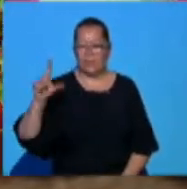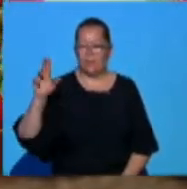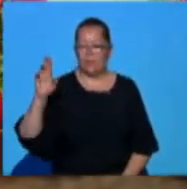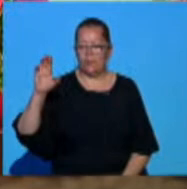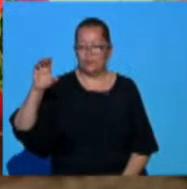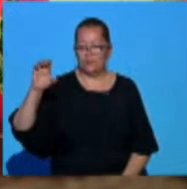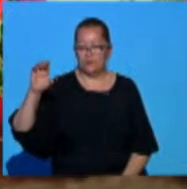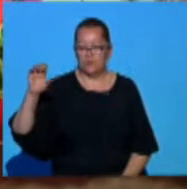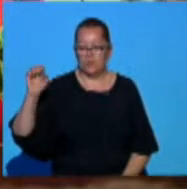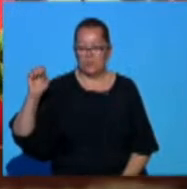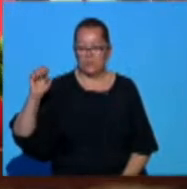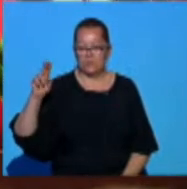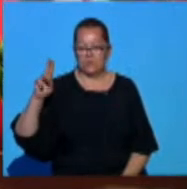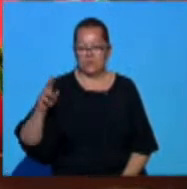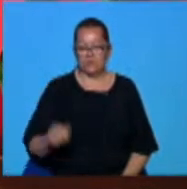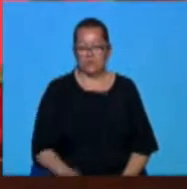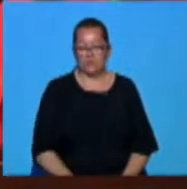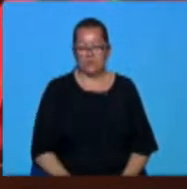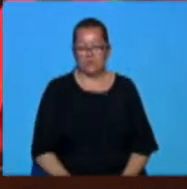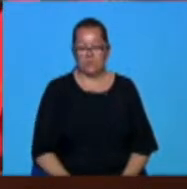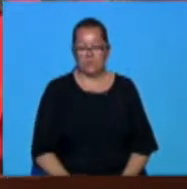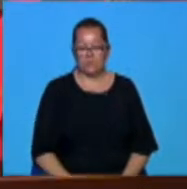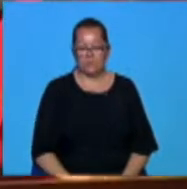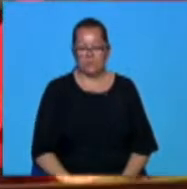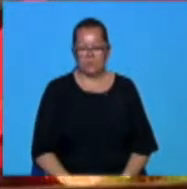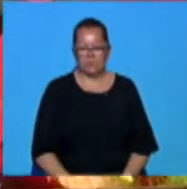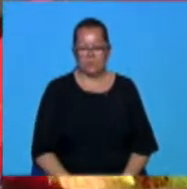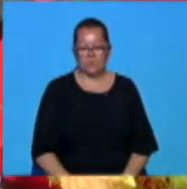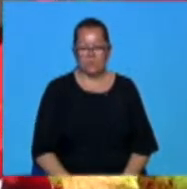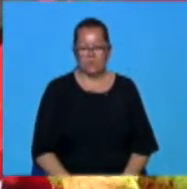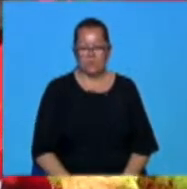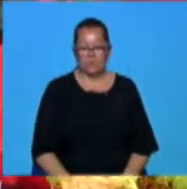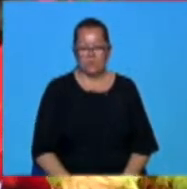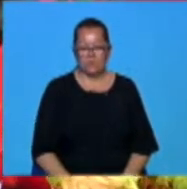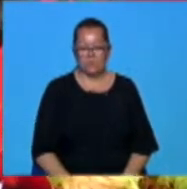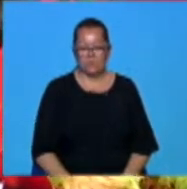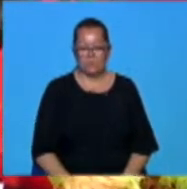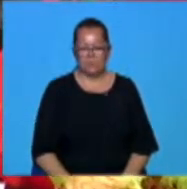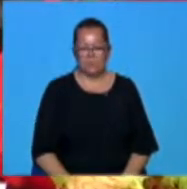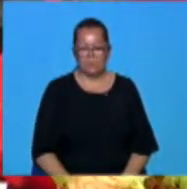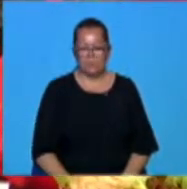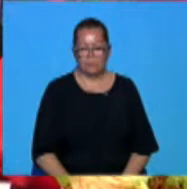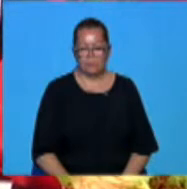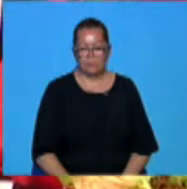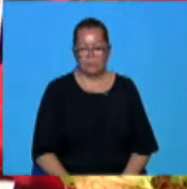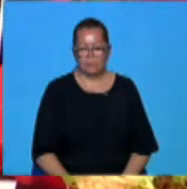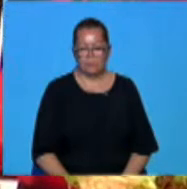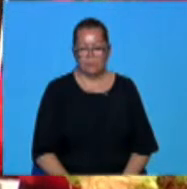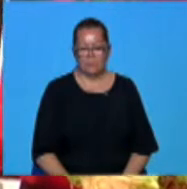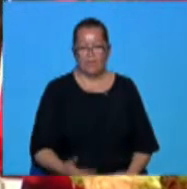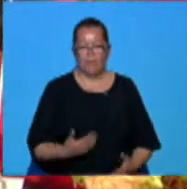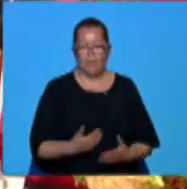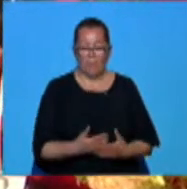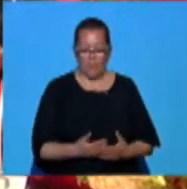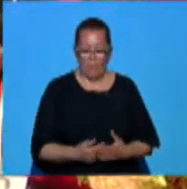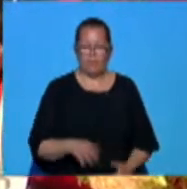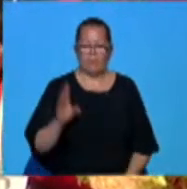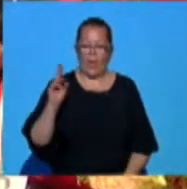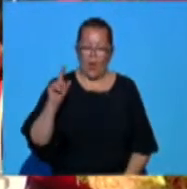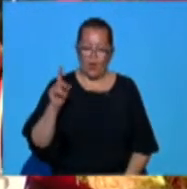domnul Mircea Lucescu, nou membru al comunității academici al Universității Constantin Brâncuș din Târgu Jiu, pentru că a acceptat